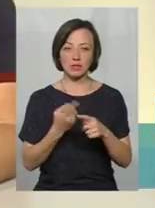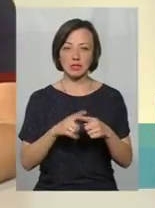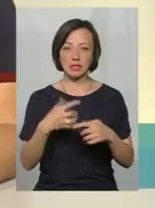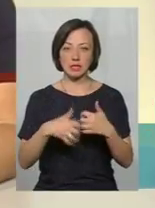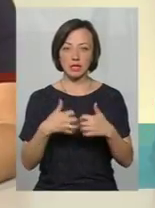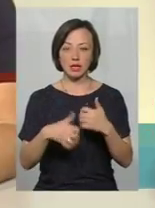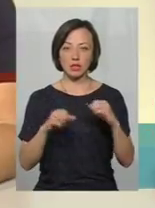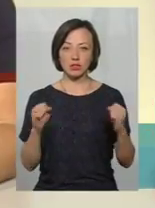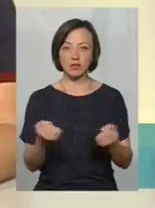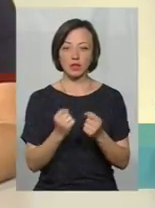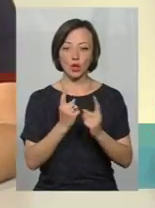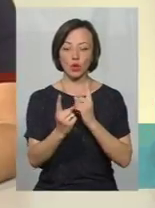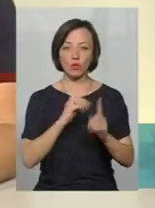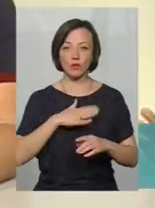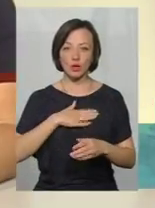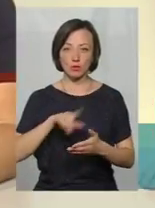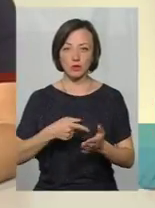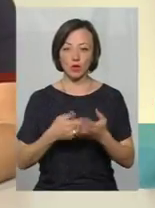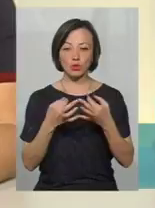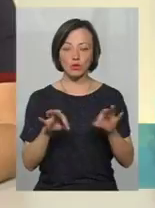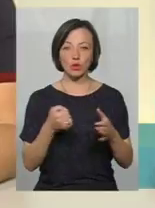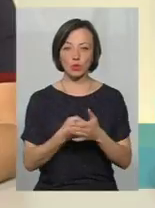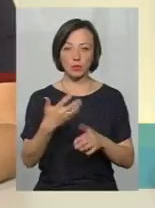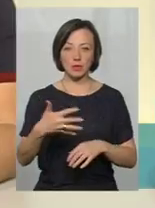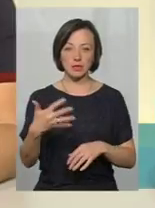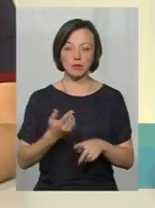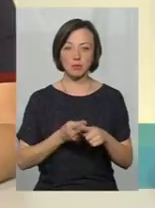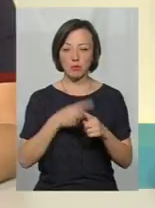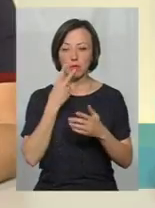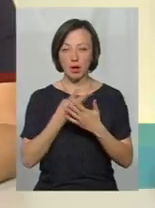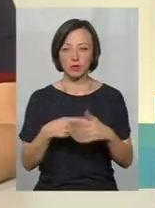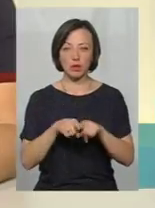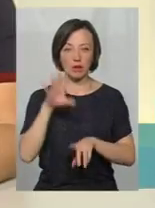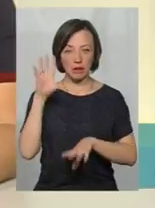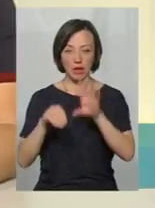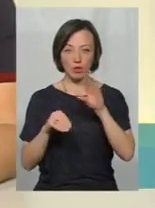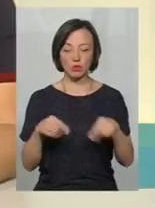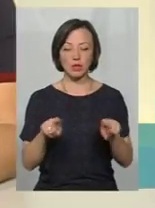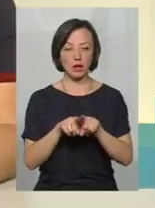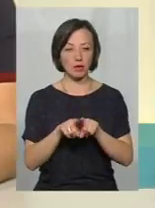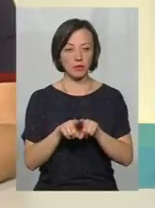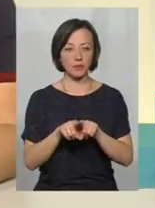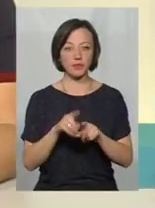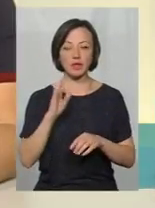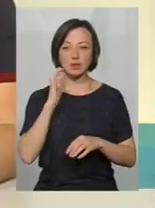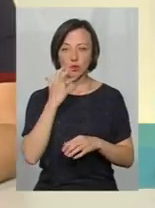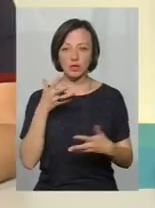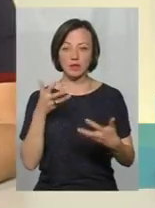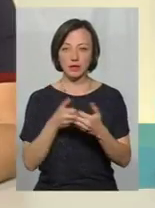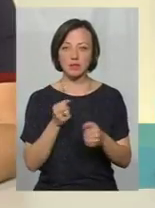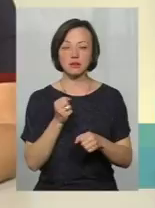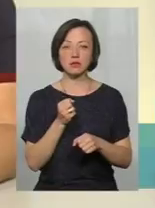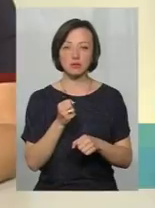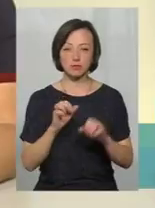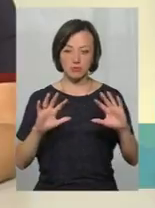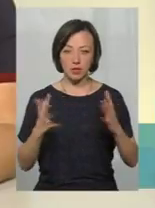швидкість руху в нашому місті, а дозволено до 50. Тобто, ми бачимо, що вони також нехтують і саме такі серйозні ДТП стаються саме